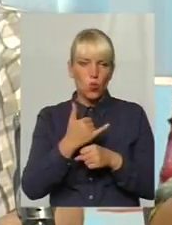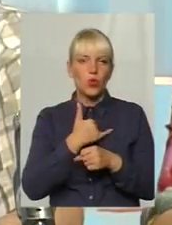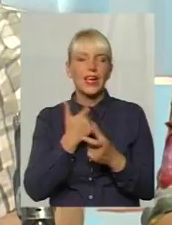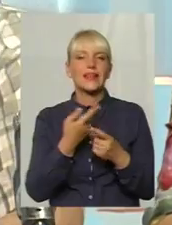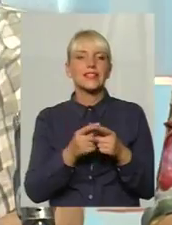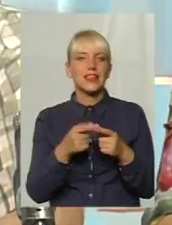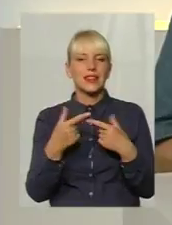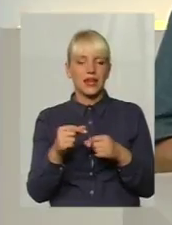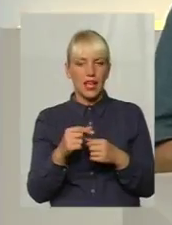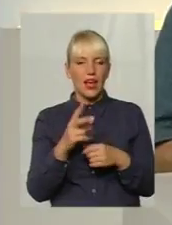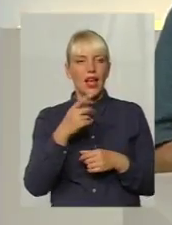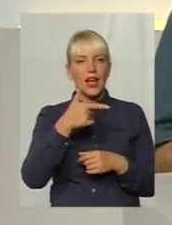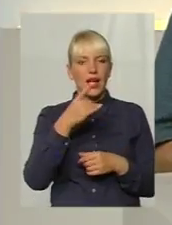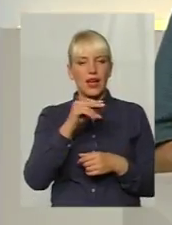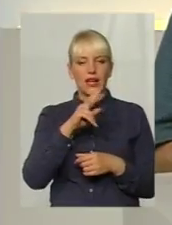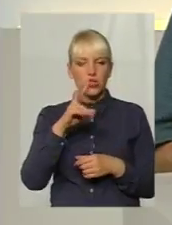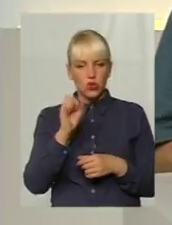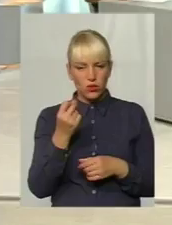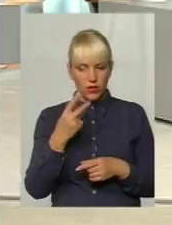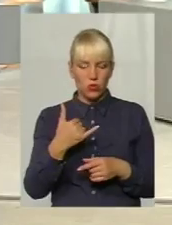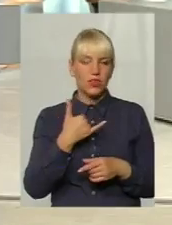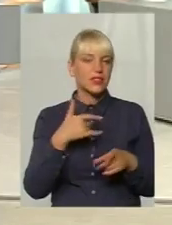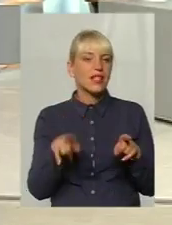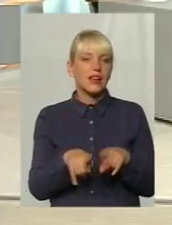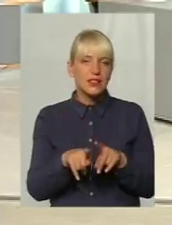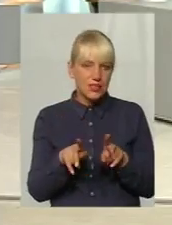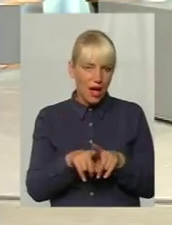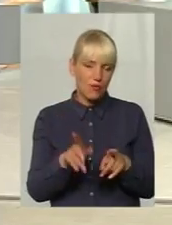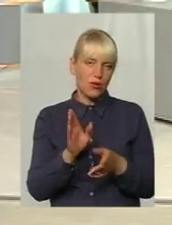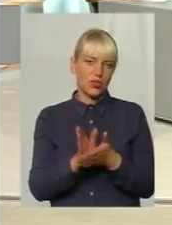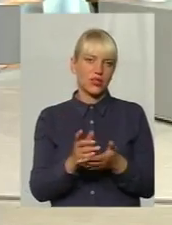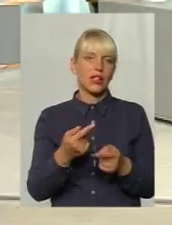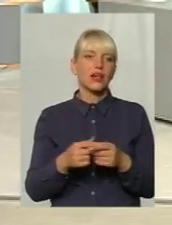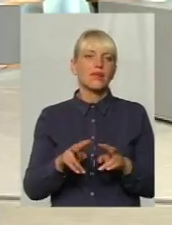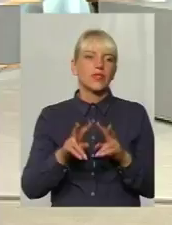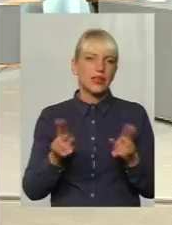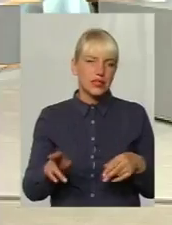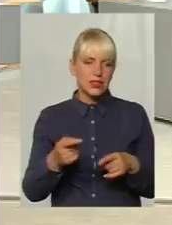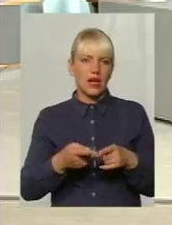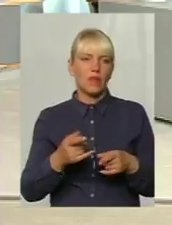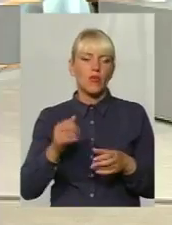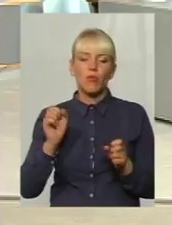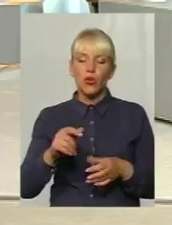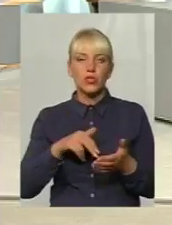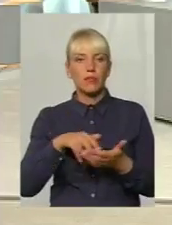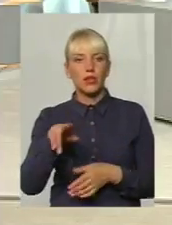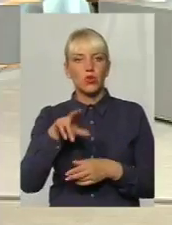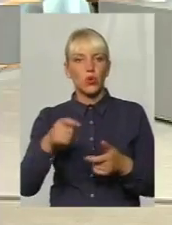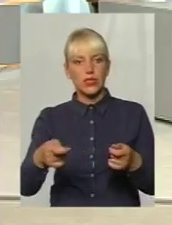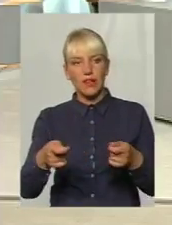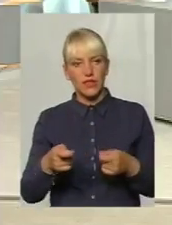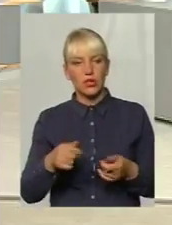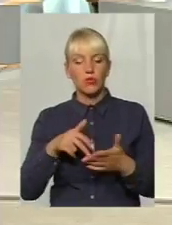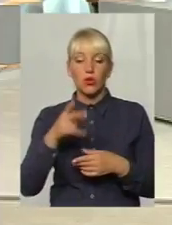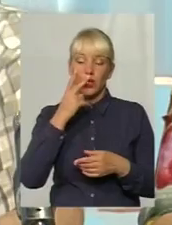Гречко 12. Так само і у нас. Кожного лікаря, сімейного, так само є цей перелік. Підійти можна до завідувачі амбулаторії і